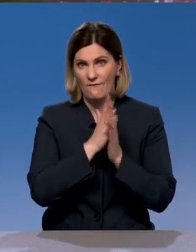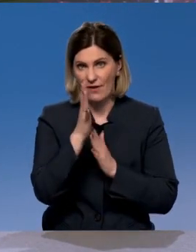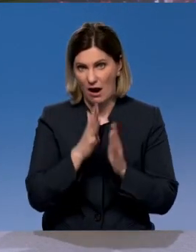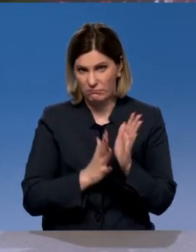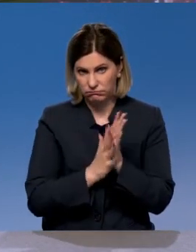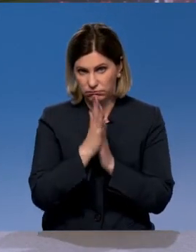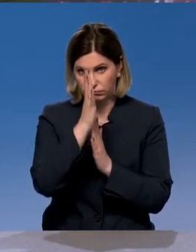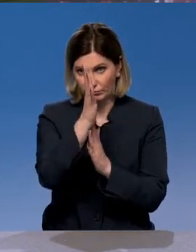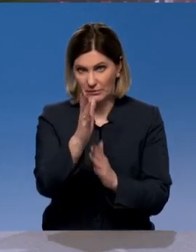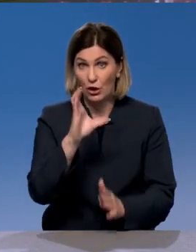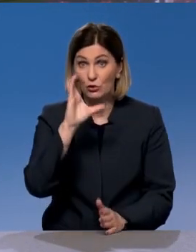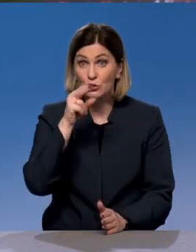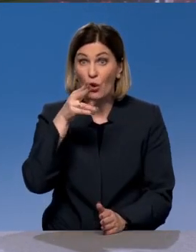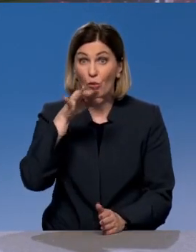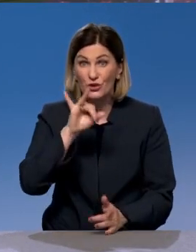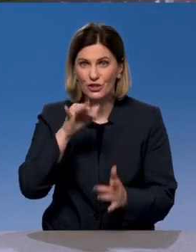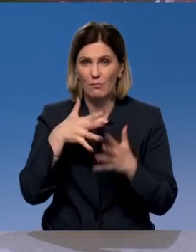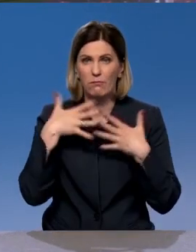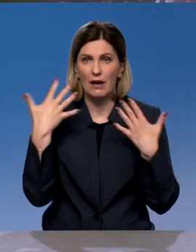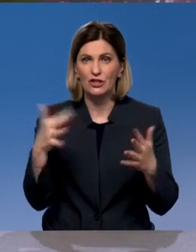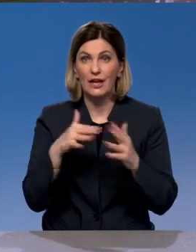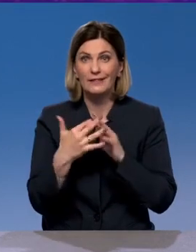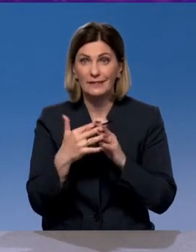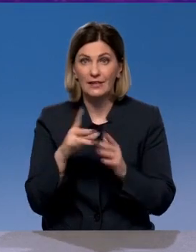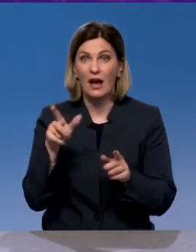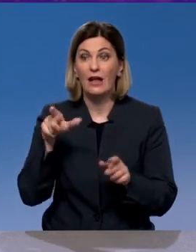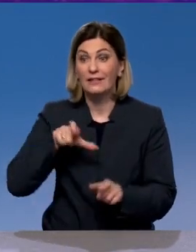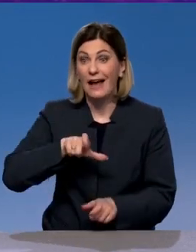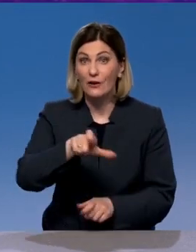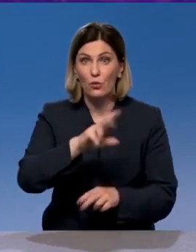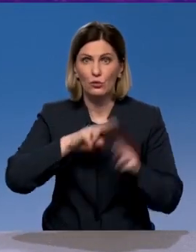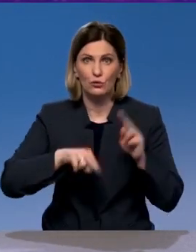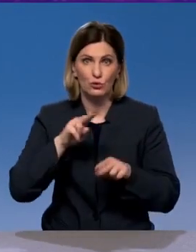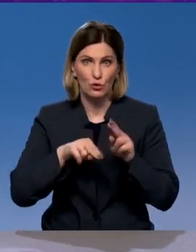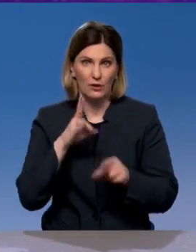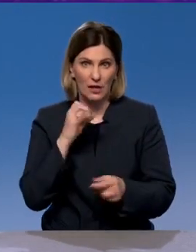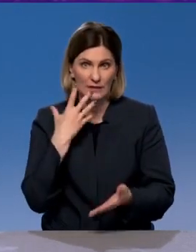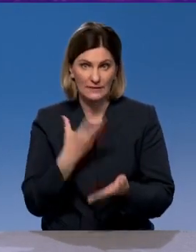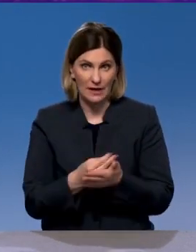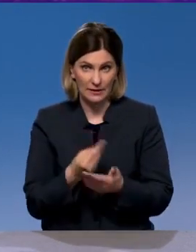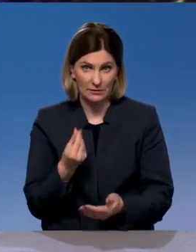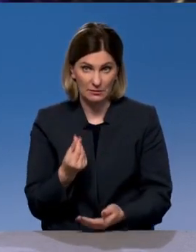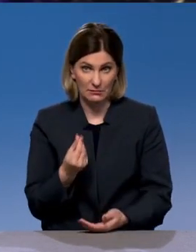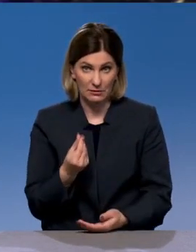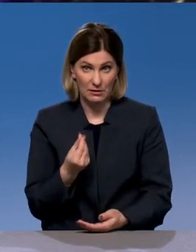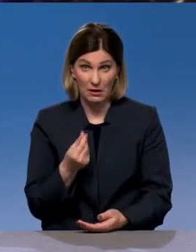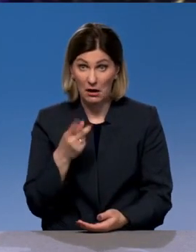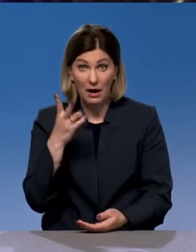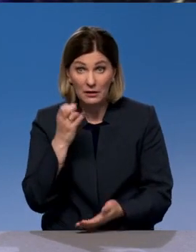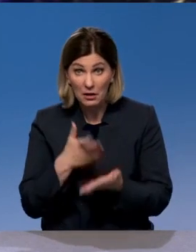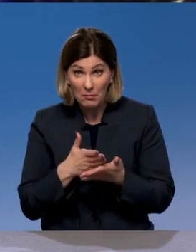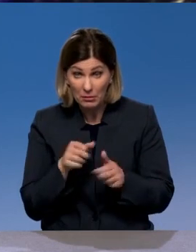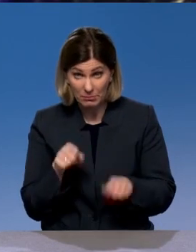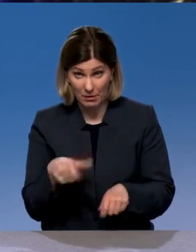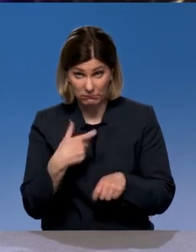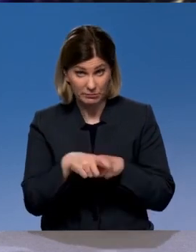Сочи. Большая деревня, в которой жители строят дороги на свои деньги. Не имеют права, кстати. Вот такой вот. Не имеют права. А что делать?